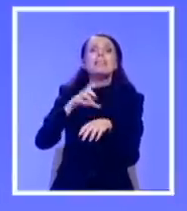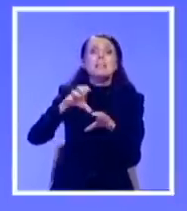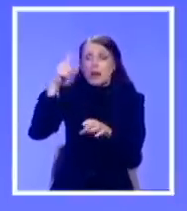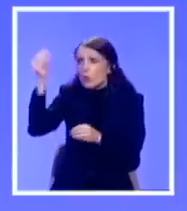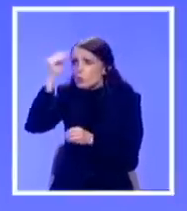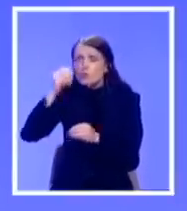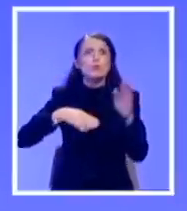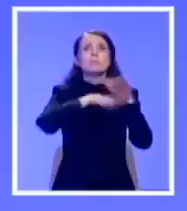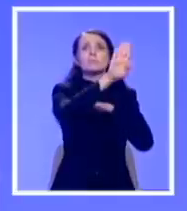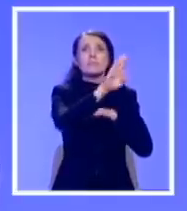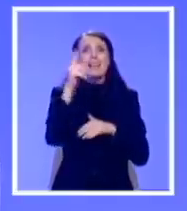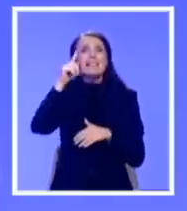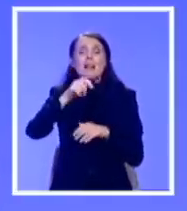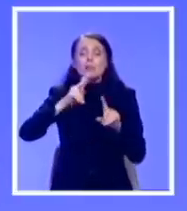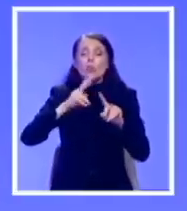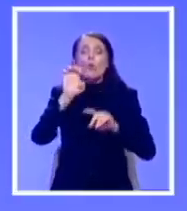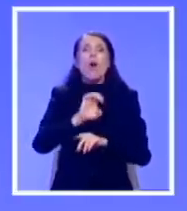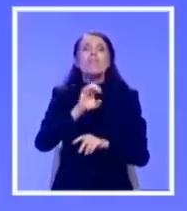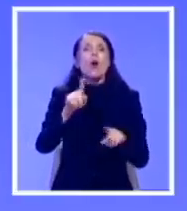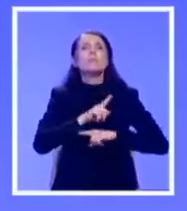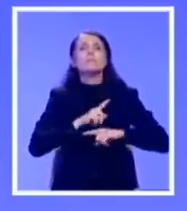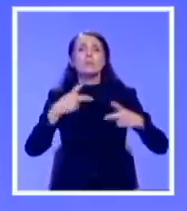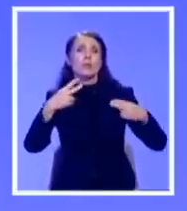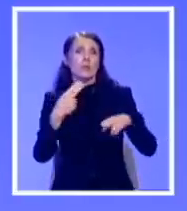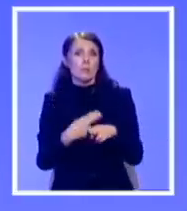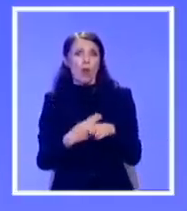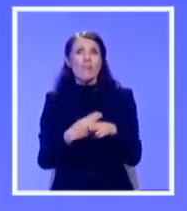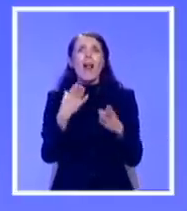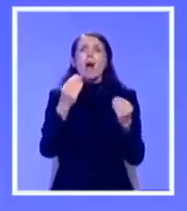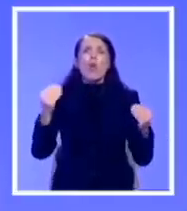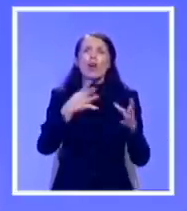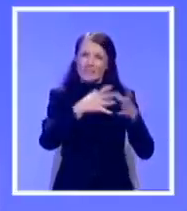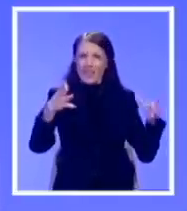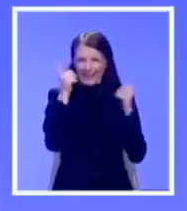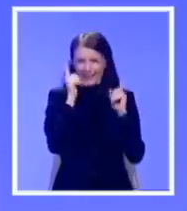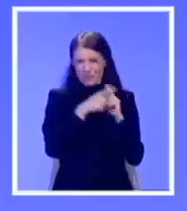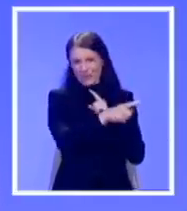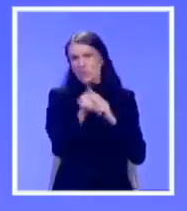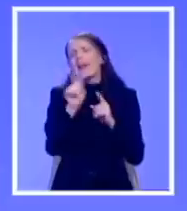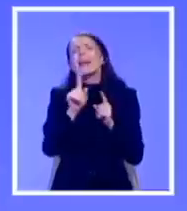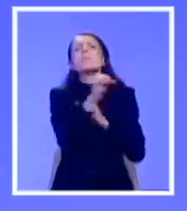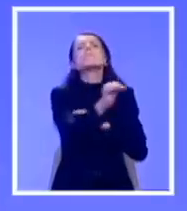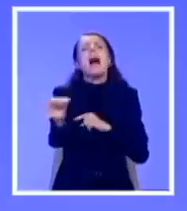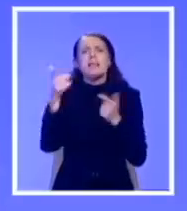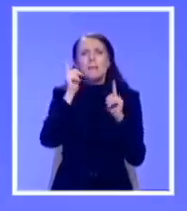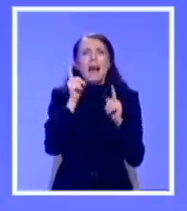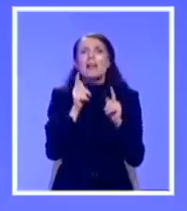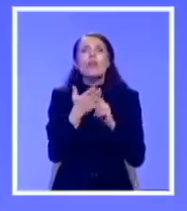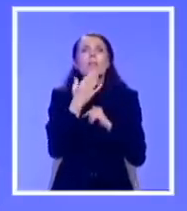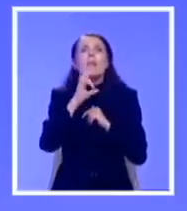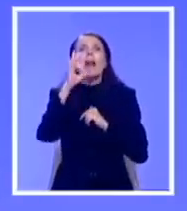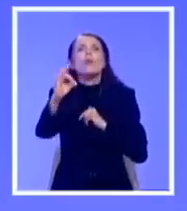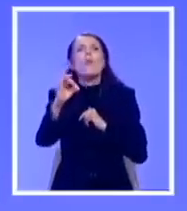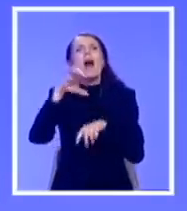Evropi po smrtnosti od malignih oboljenja, a da u mnogim većim gradovima Srbije radi jedan ili ni jedan onkolog? Što čekamo?